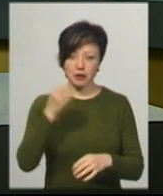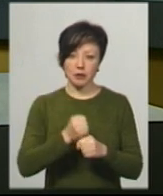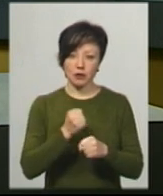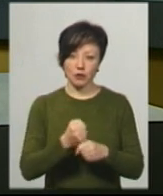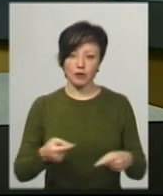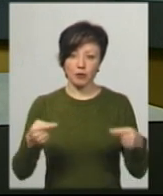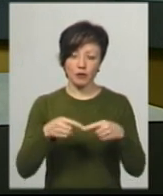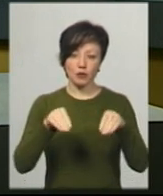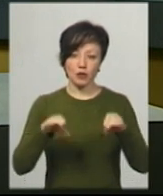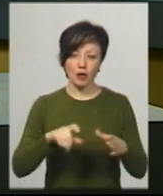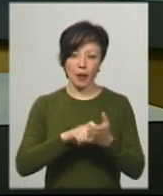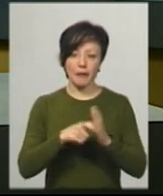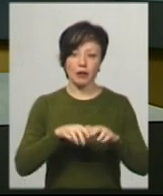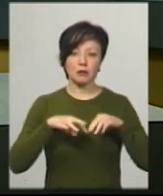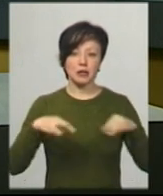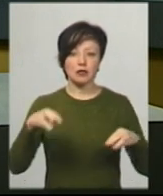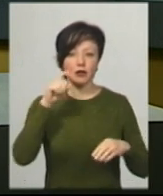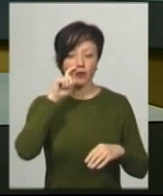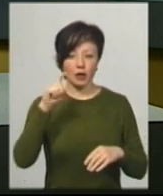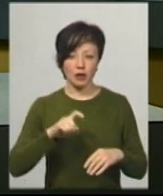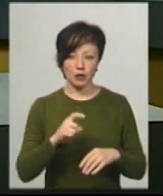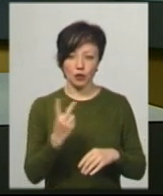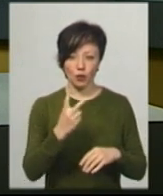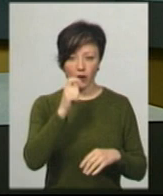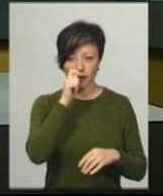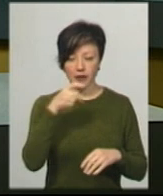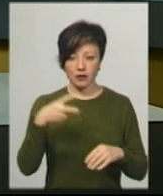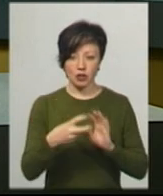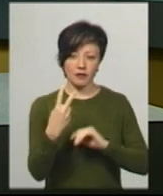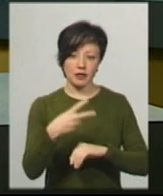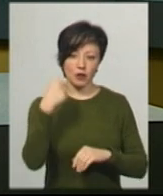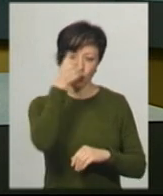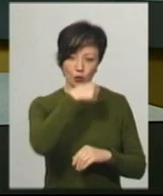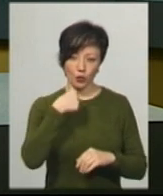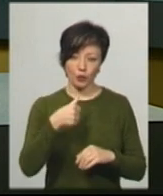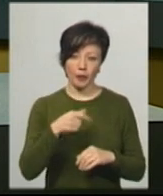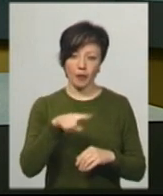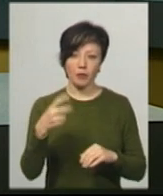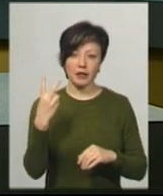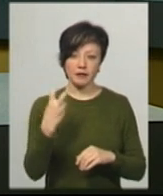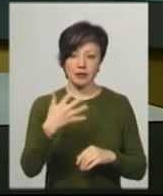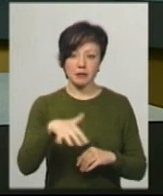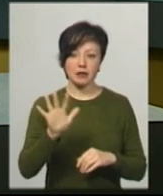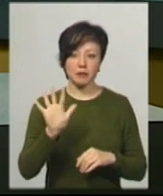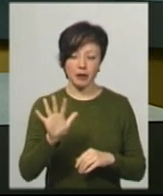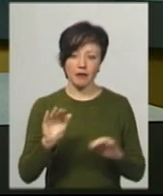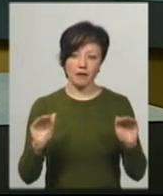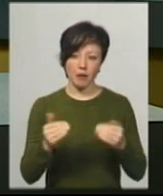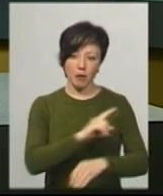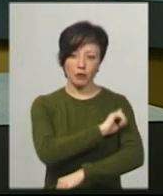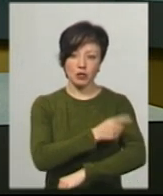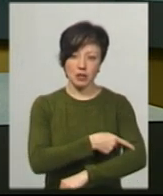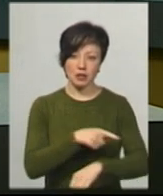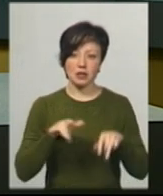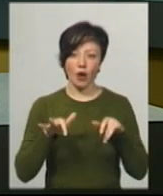відповідно до постанови Кабінету міністрів України від 2 квітня 2020 року, номер 255 в рамках посилення